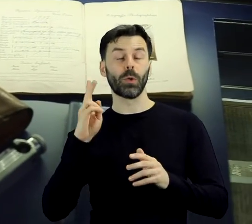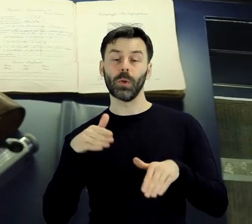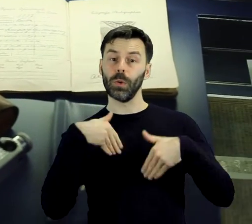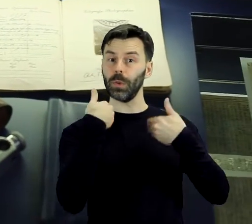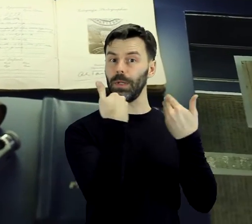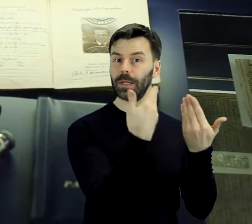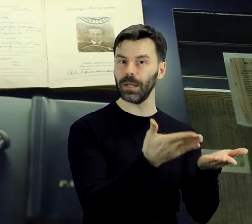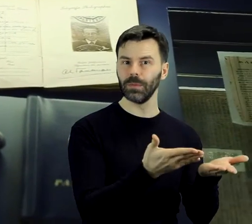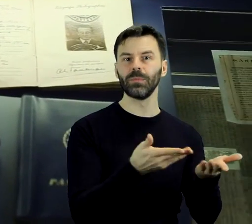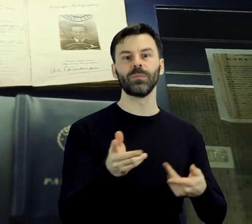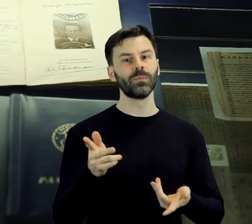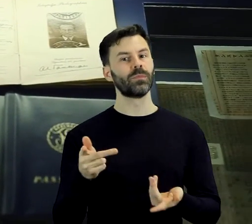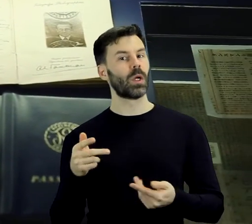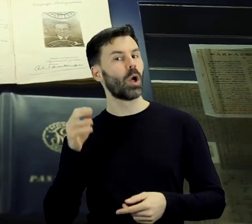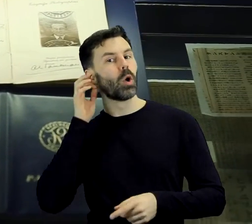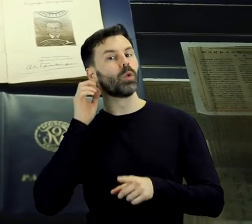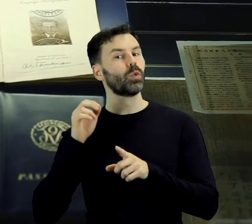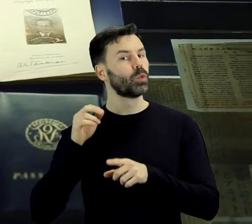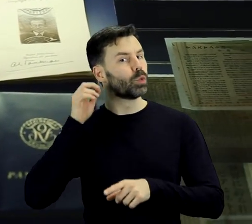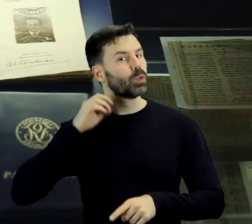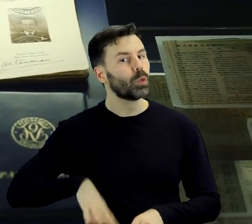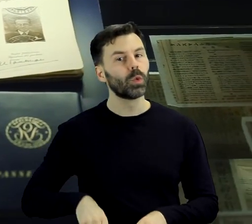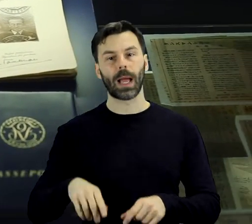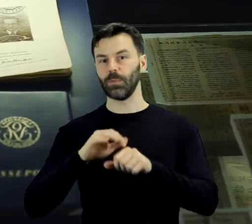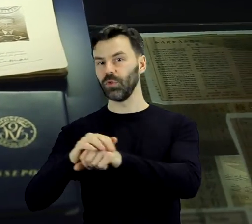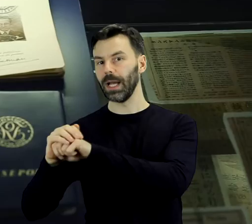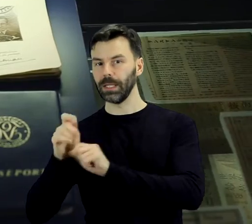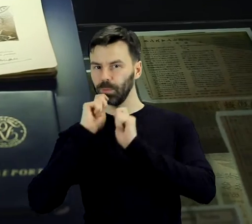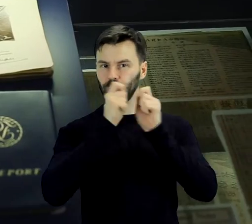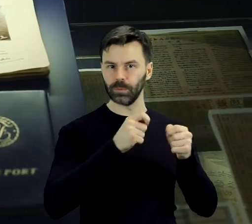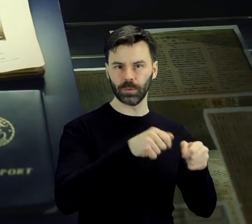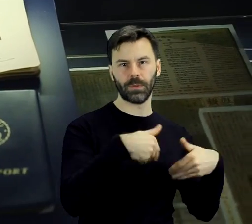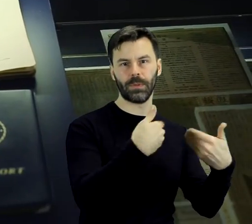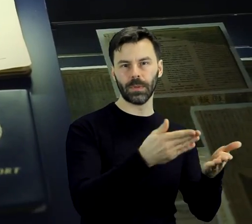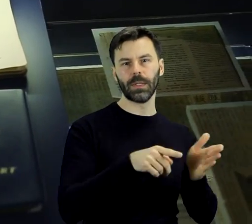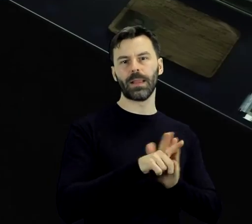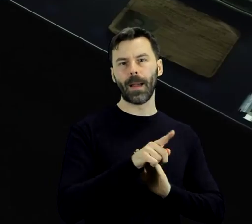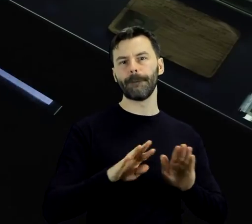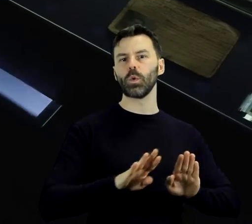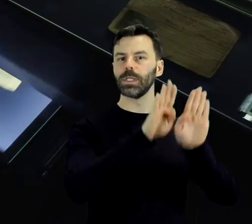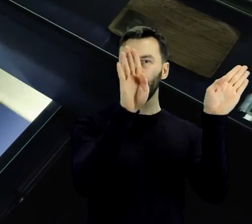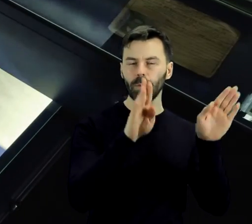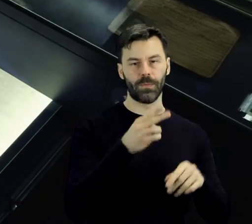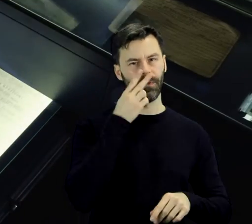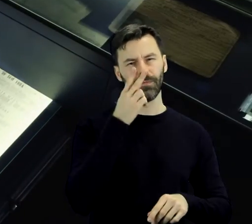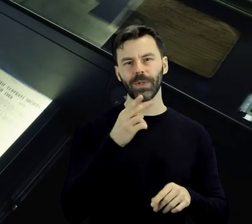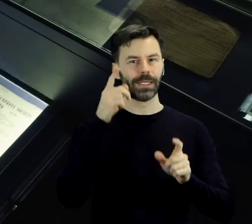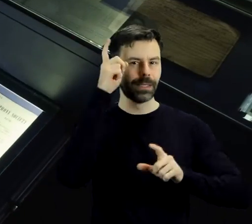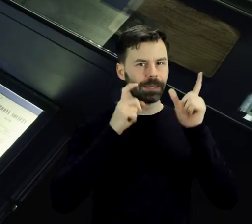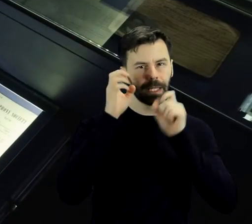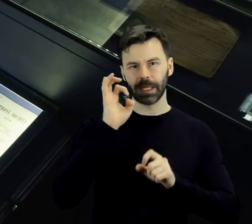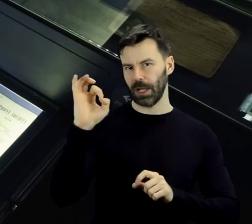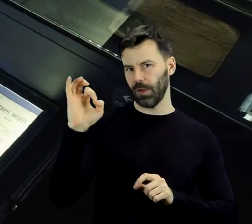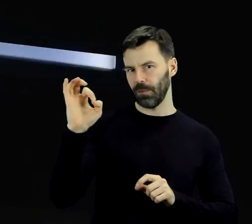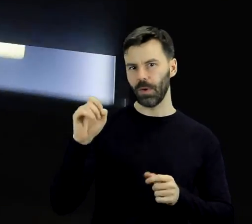przekazane do Muzeum Miasta Łodzi przez córki i przyjaciół Aleksandra Tansmana. Wśród nich znajdują się liczne